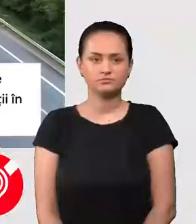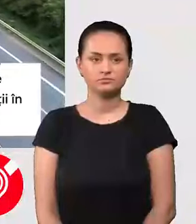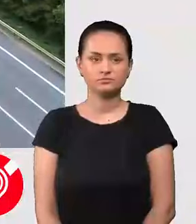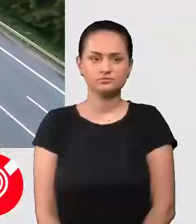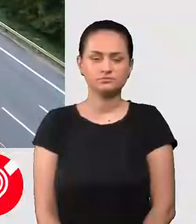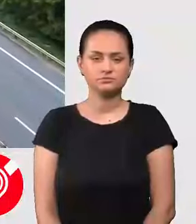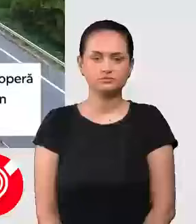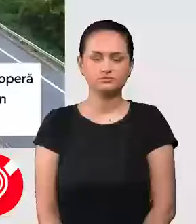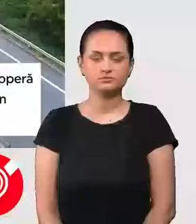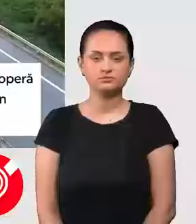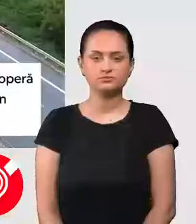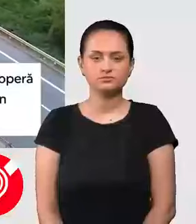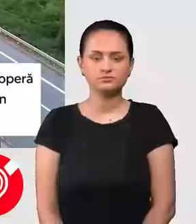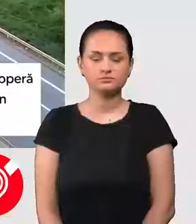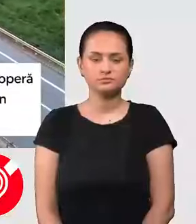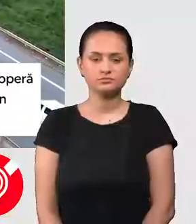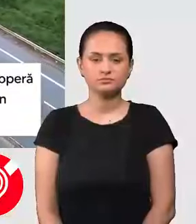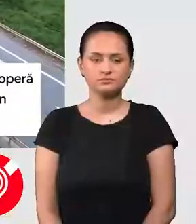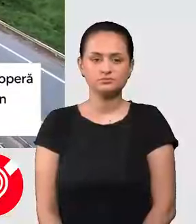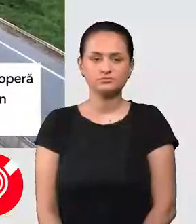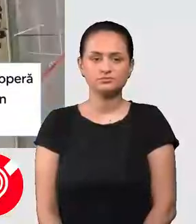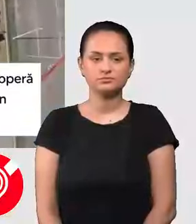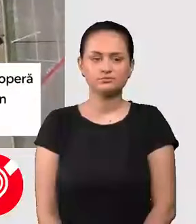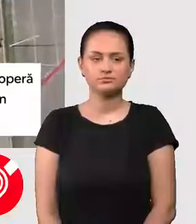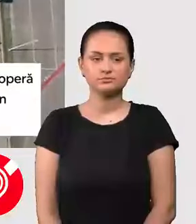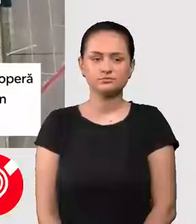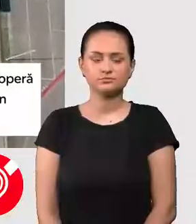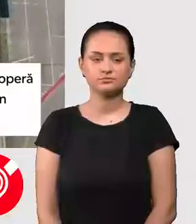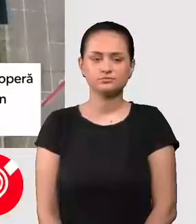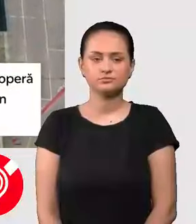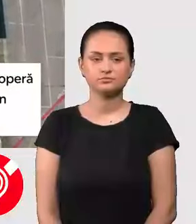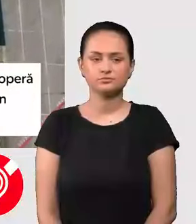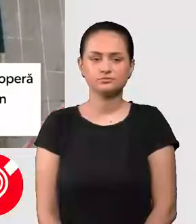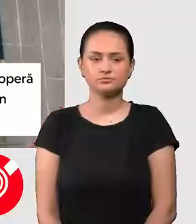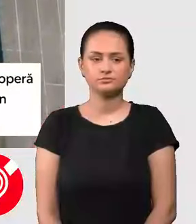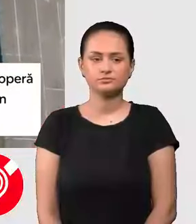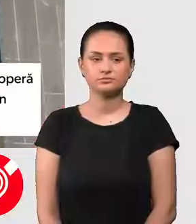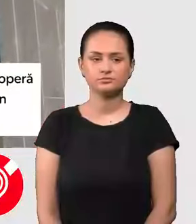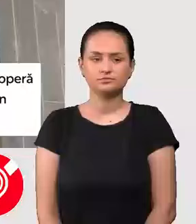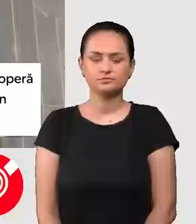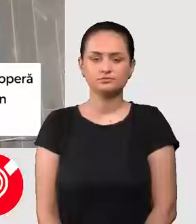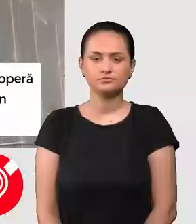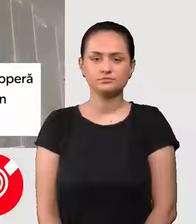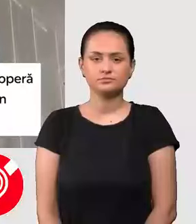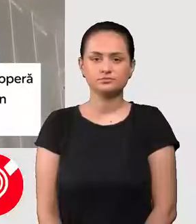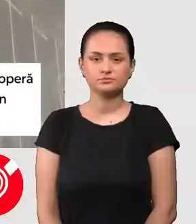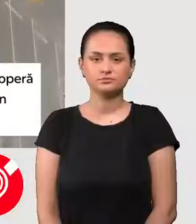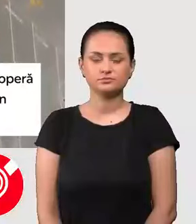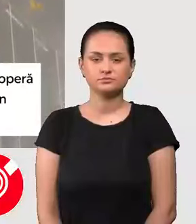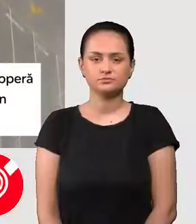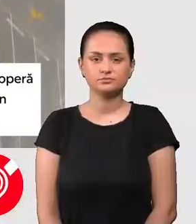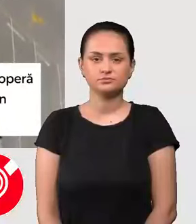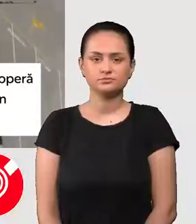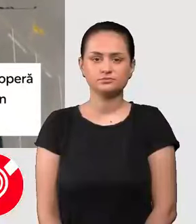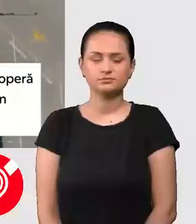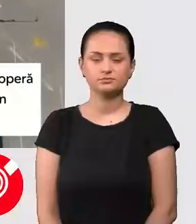Managerul companiei, prin intermediul Darknet și folosind toate mijloacele criptate oferite de ultimele progrese ale tehnologiei digitale,